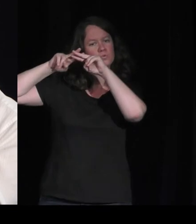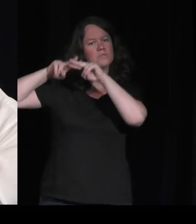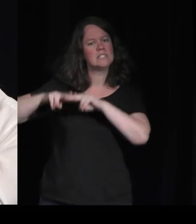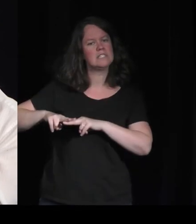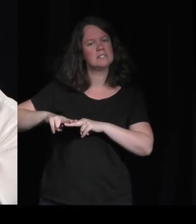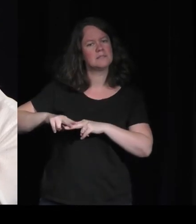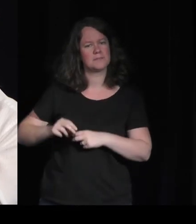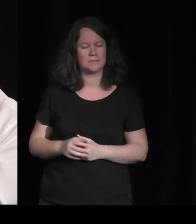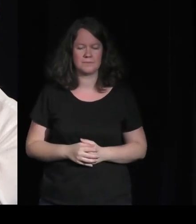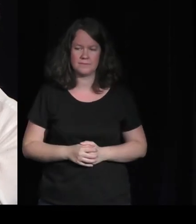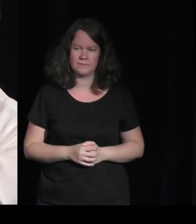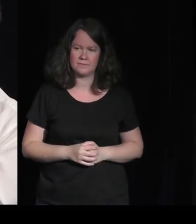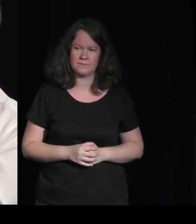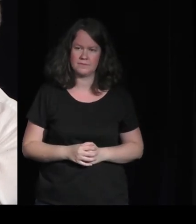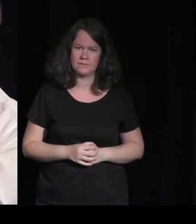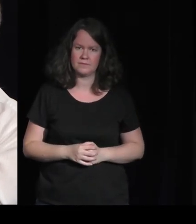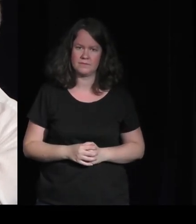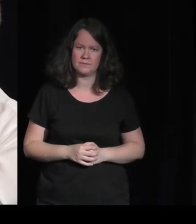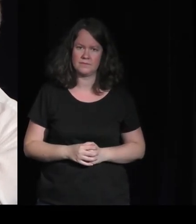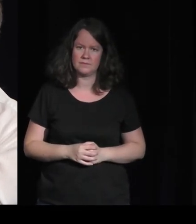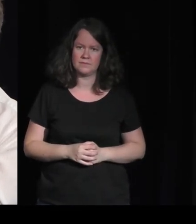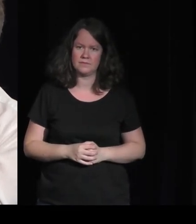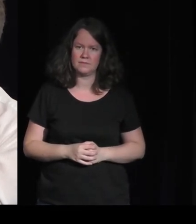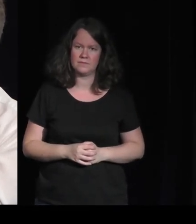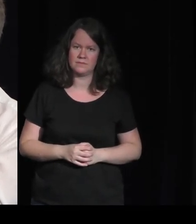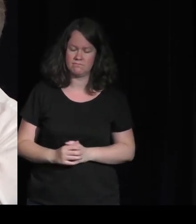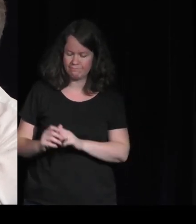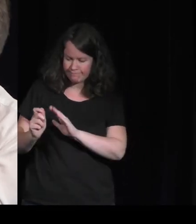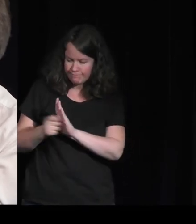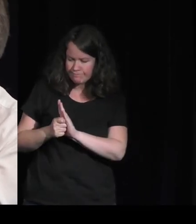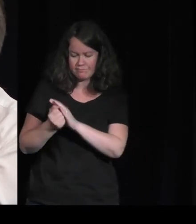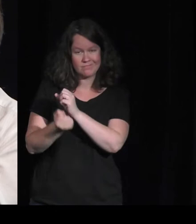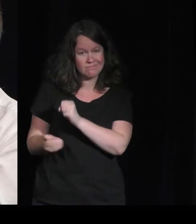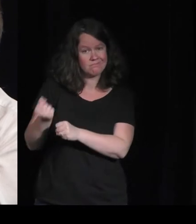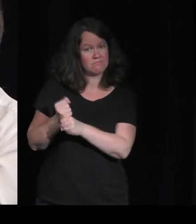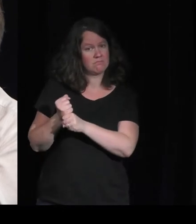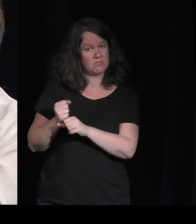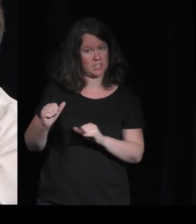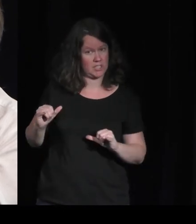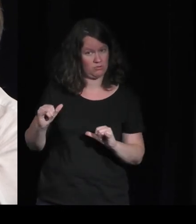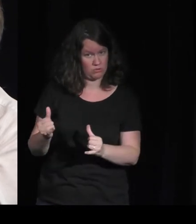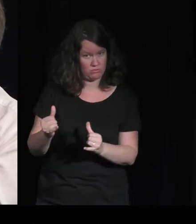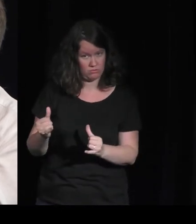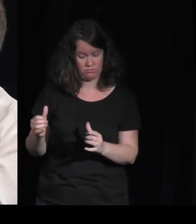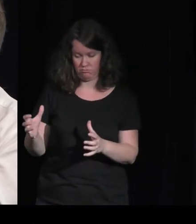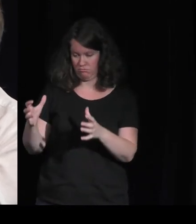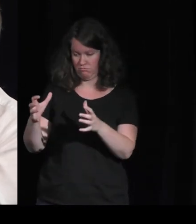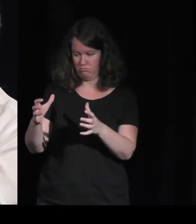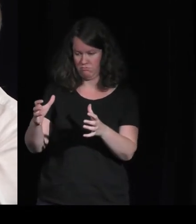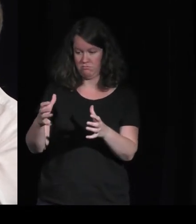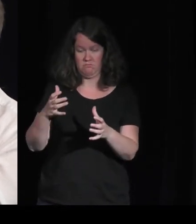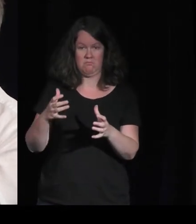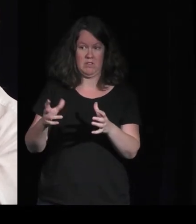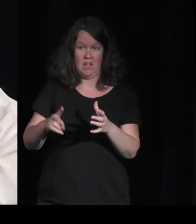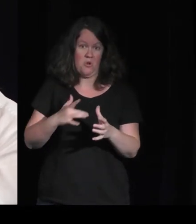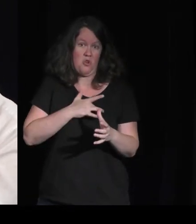quand on crée un jeu et qu se rend compte que la matière avec laquelle on va travailler, c'est les souvenirs communs,